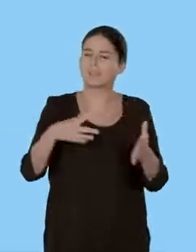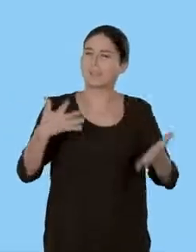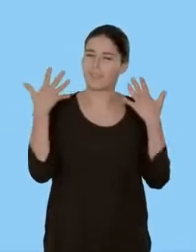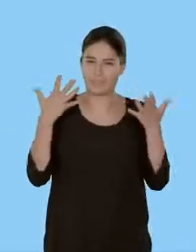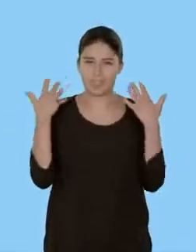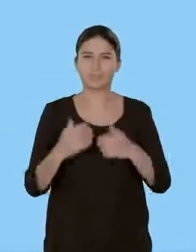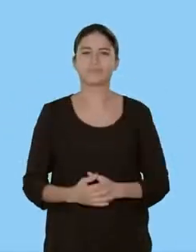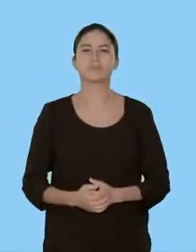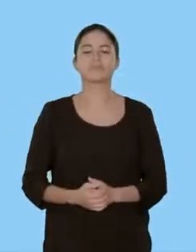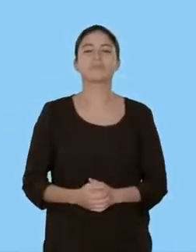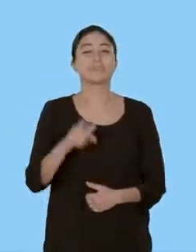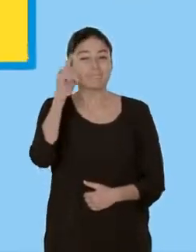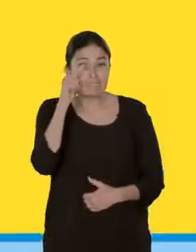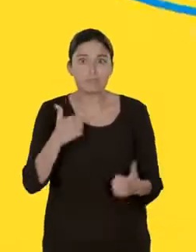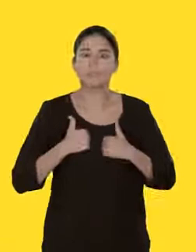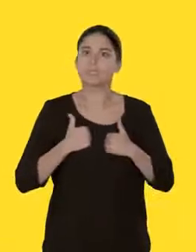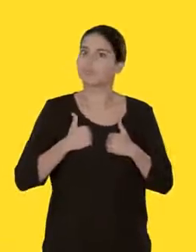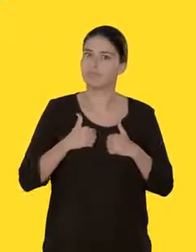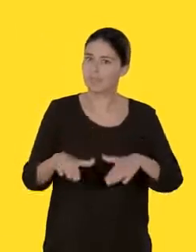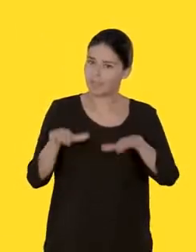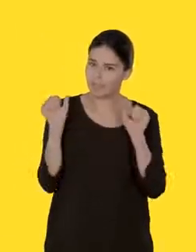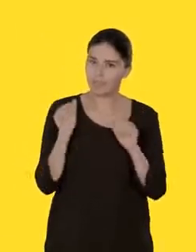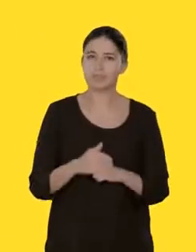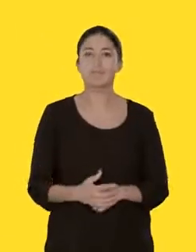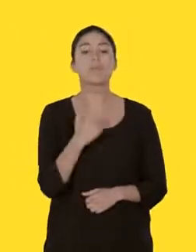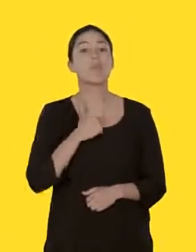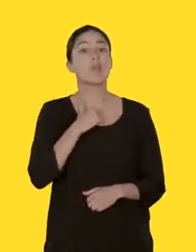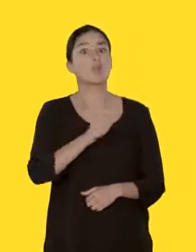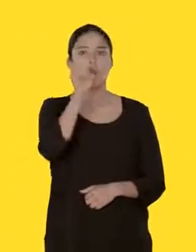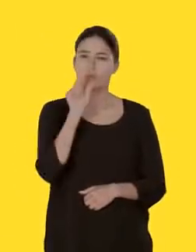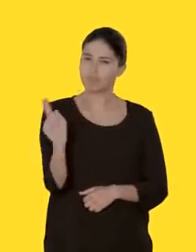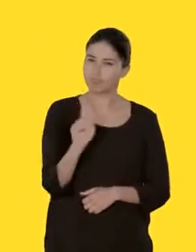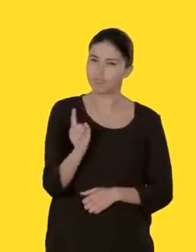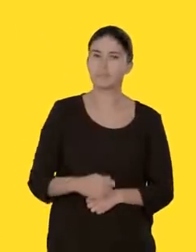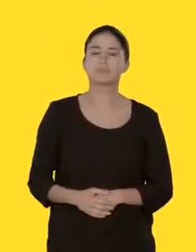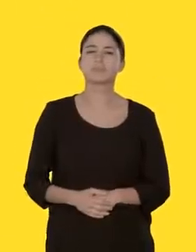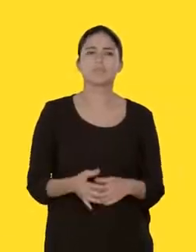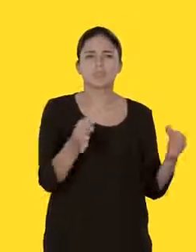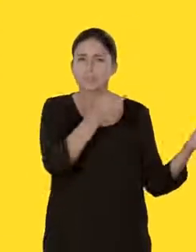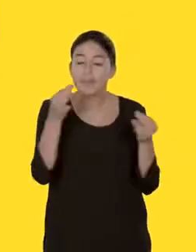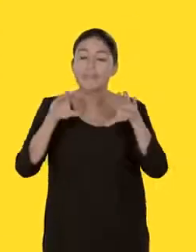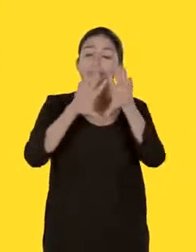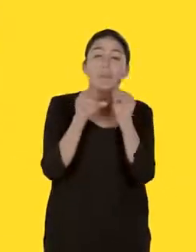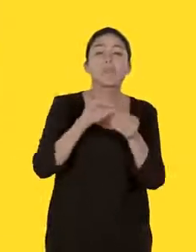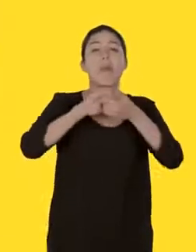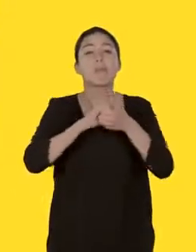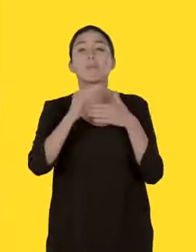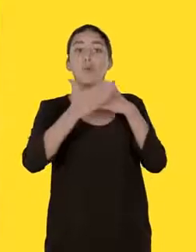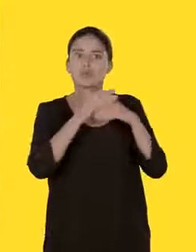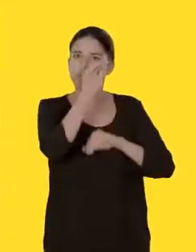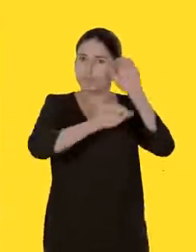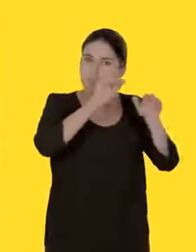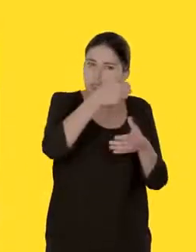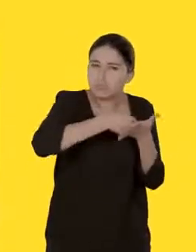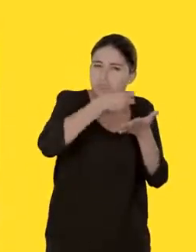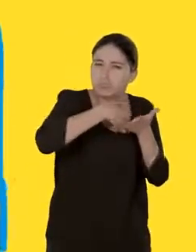Passez du temps dans un endroit frais. Évitez les efforts physiques. Ne buvez pas d'alcool. Prenez régulièrement des nouvelles de vos proches.